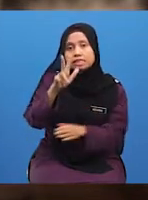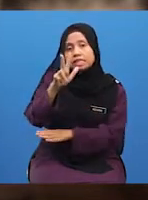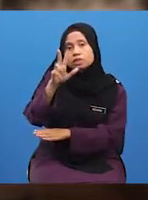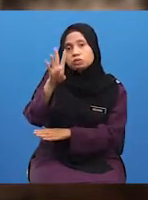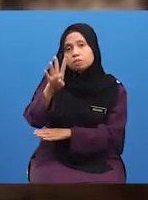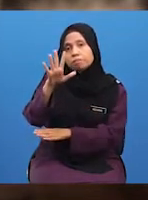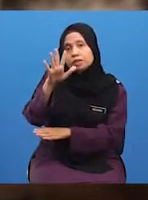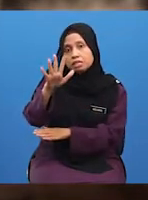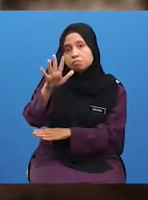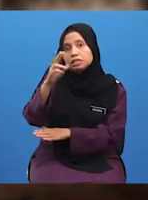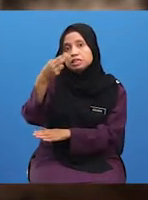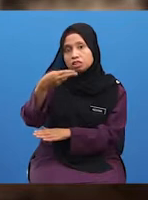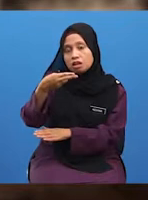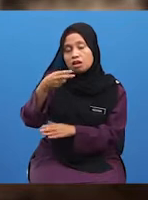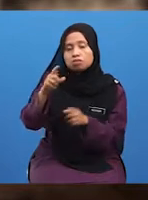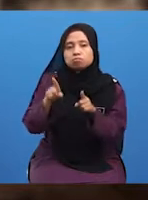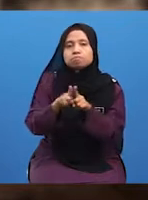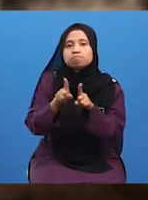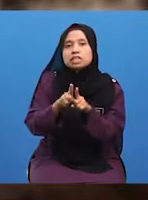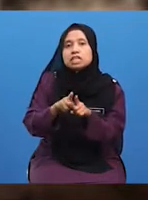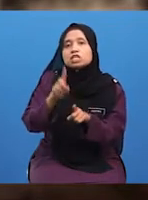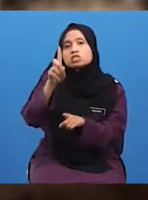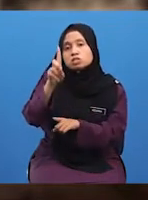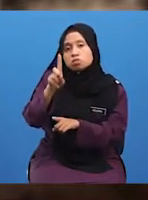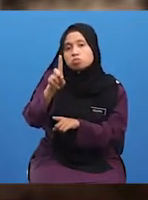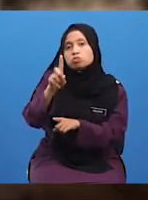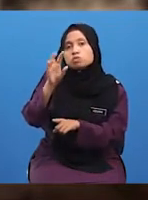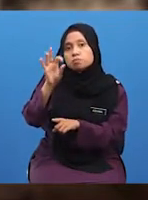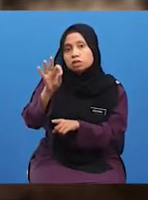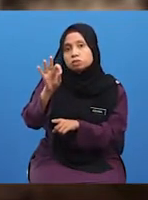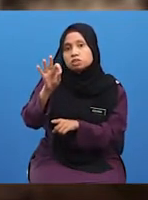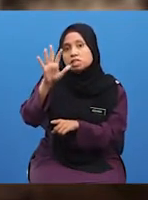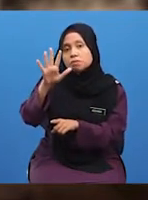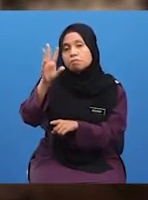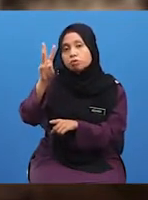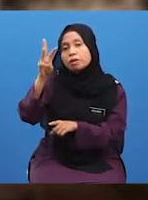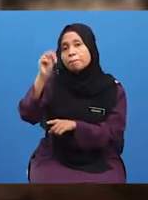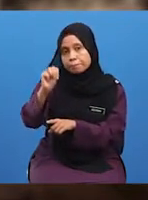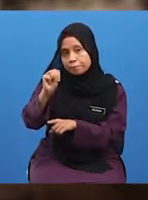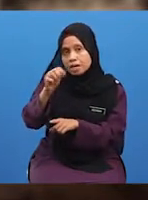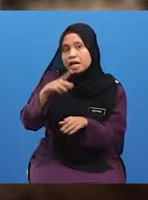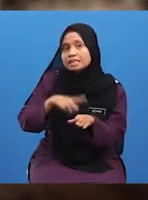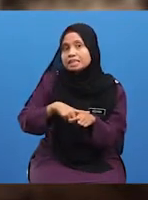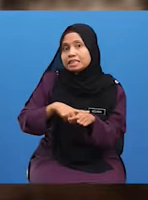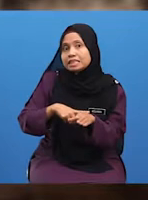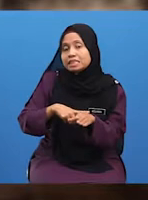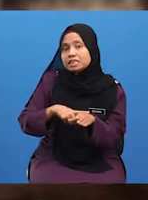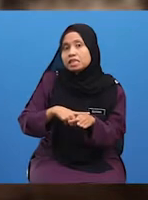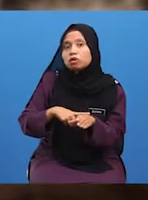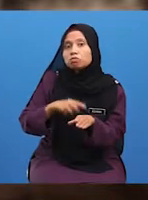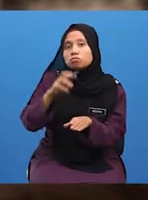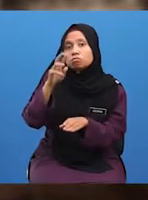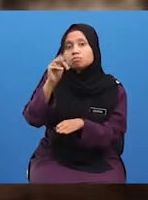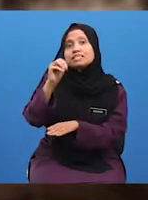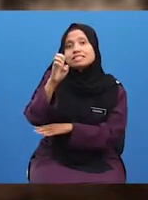345 hijrah bersamaan 1956 Masihi di Fustad